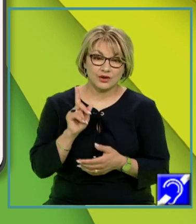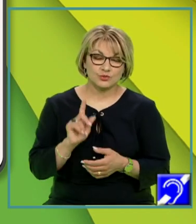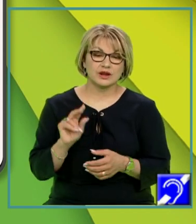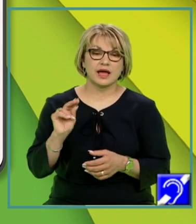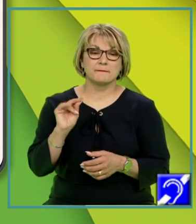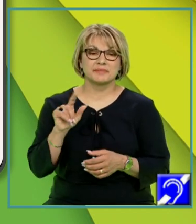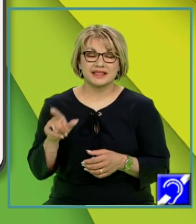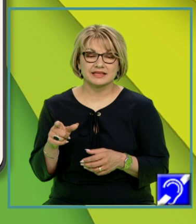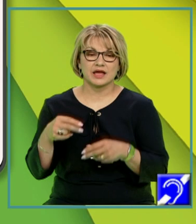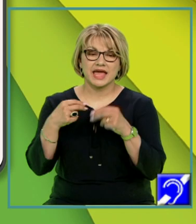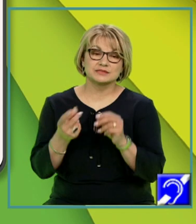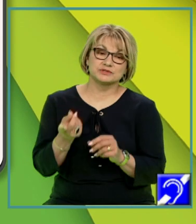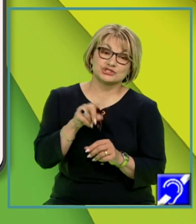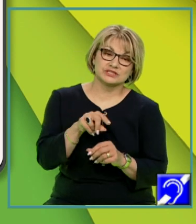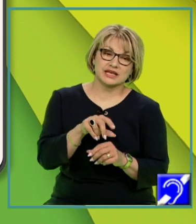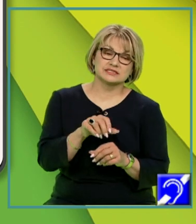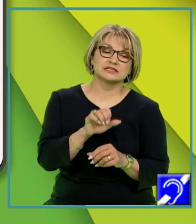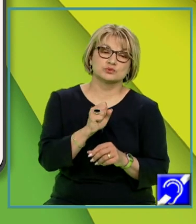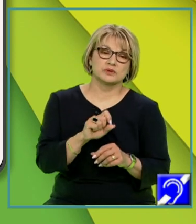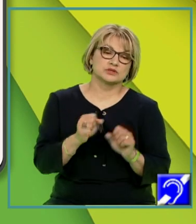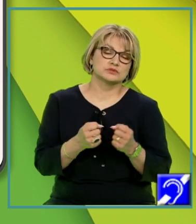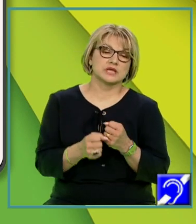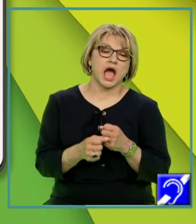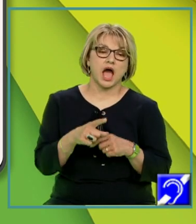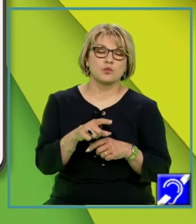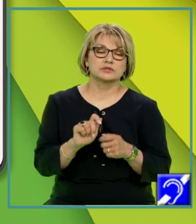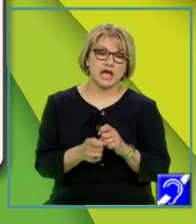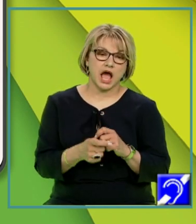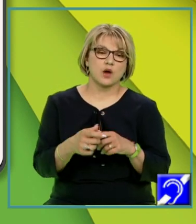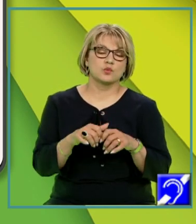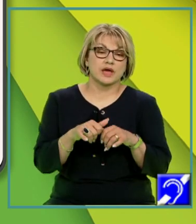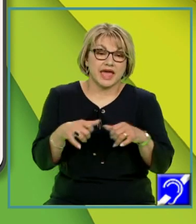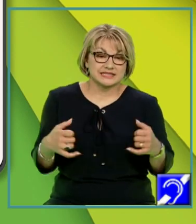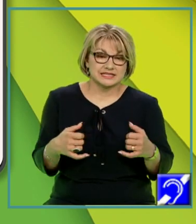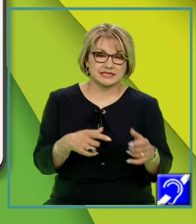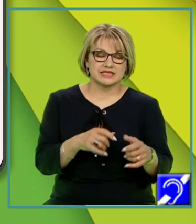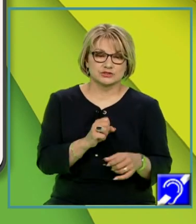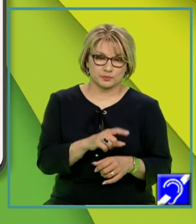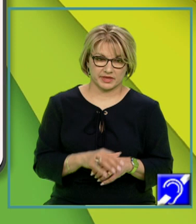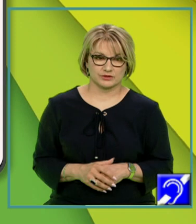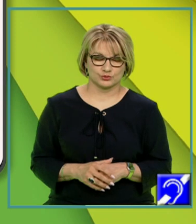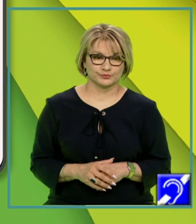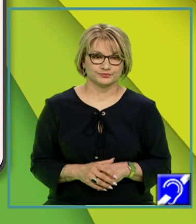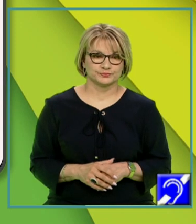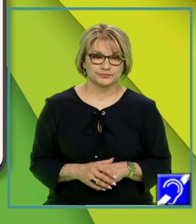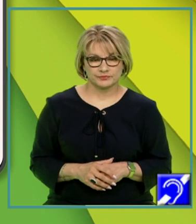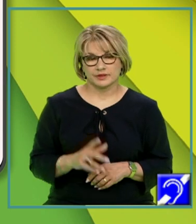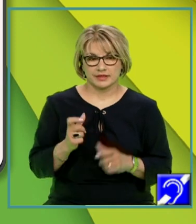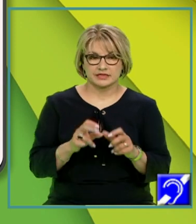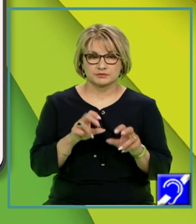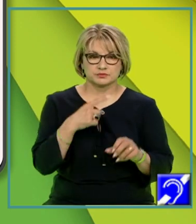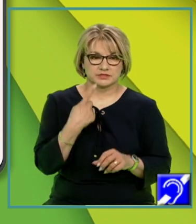este cel care explicitează sau care extinde subiectul. Subiectul nu explicitează, subiectul nu extinde. Despre subiect se spune.